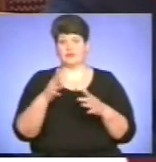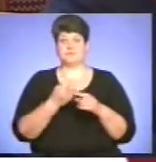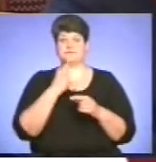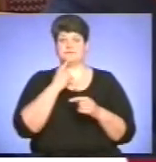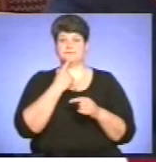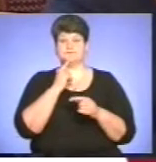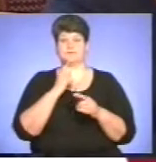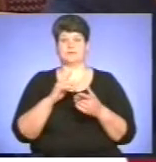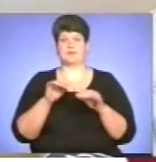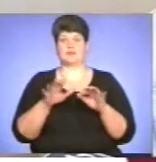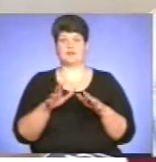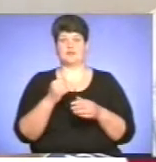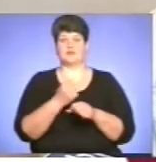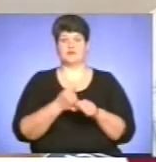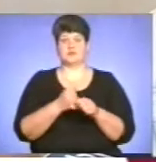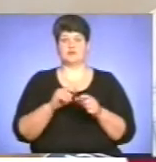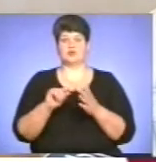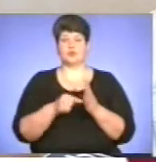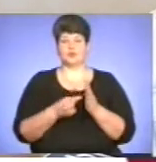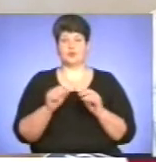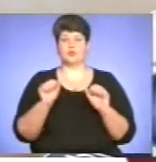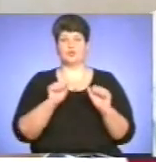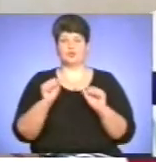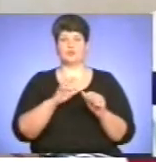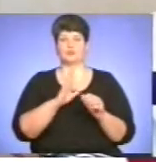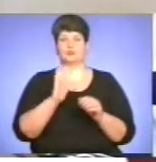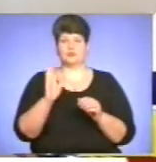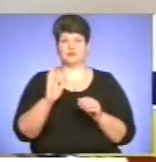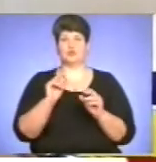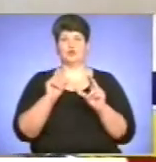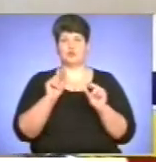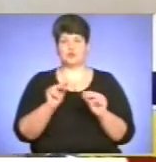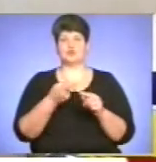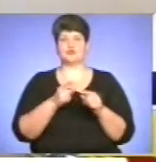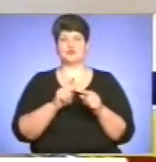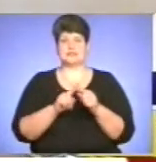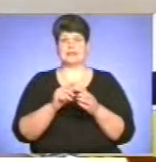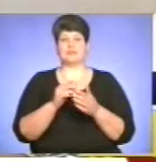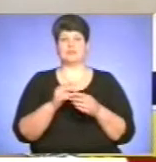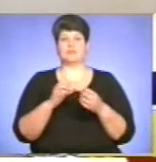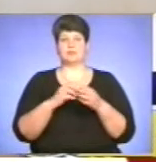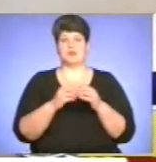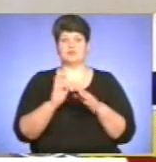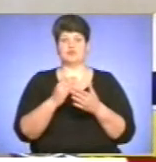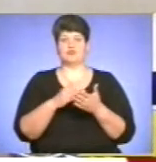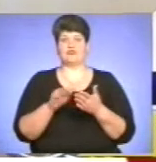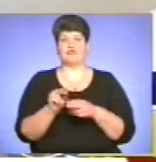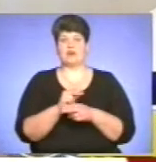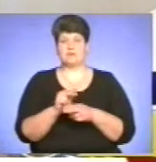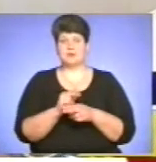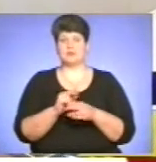вироблення усіх довідок. Урядом було обіця, що ці недоліки будуть найближчим часом виправлені. Пройшло, на жаль, півтора року.